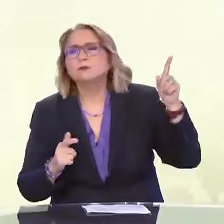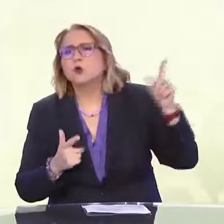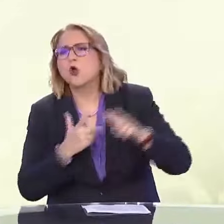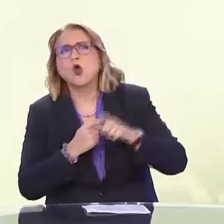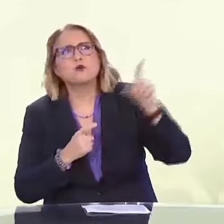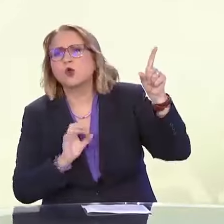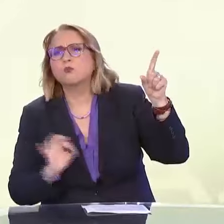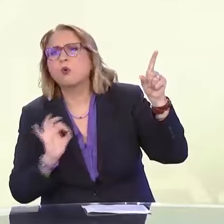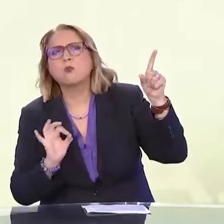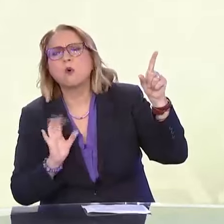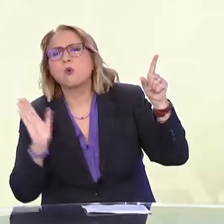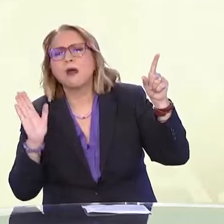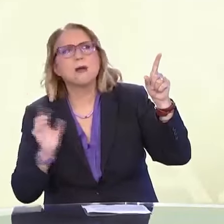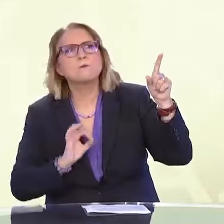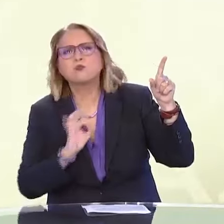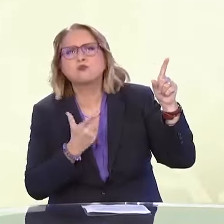Α, τέλεια.